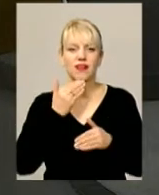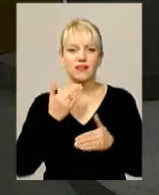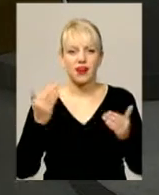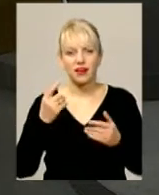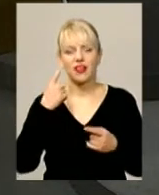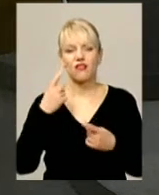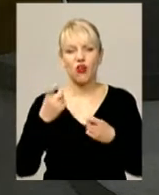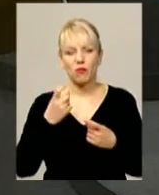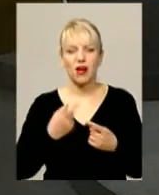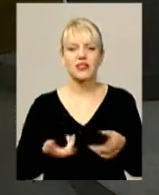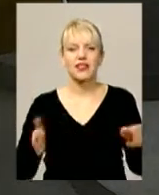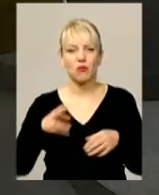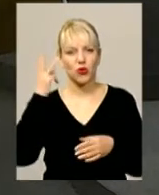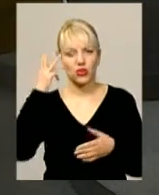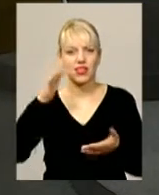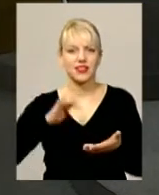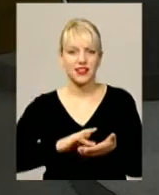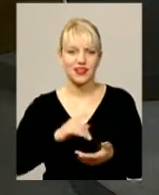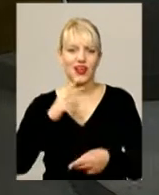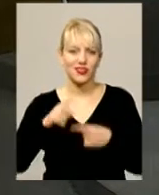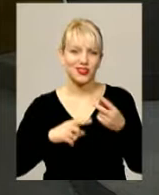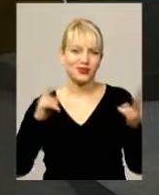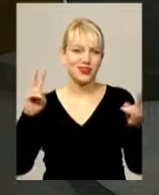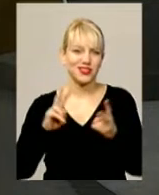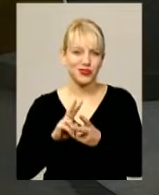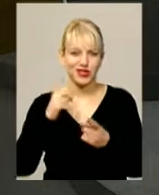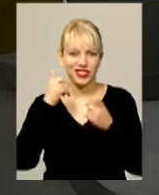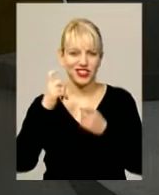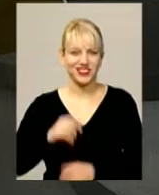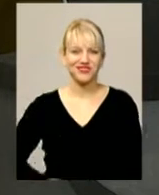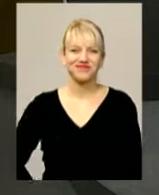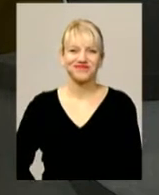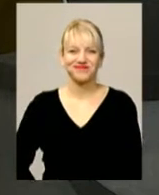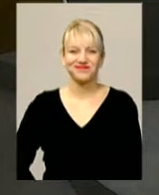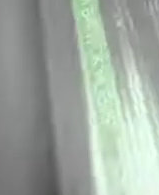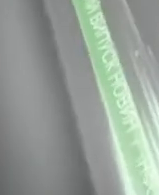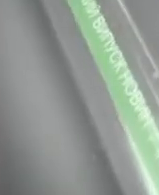інформація. Залишайтеся на Поділля-Центр. Побачимось у наступних інформаційних випусках.